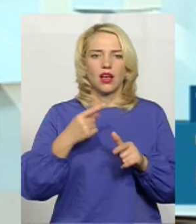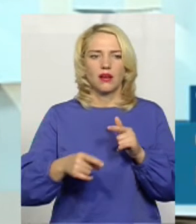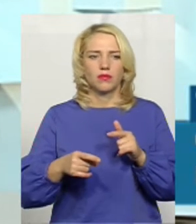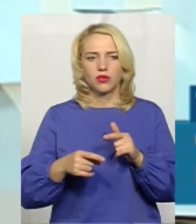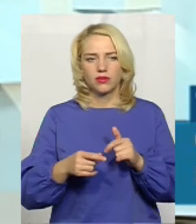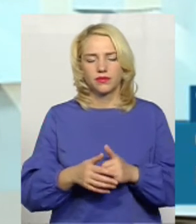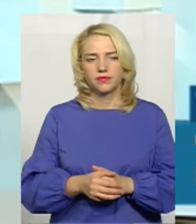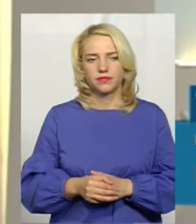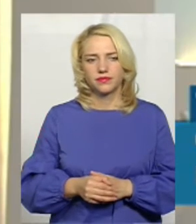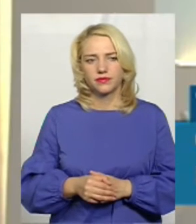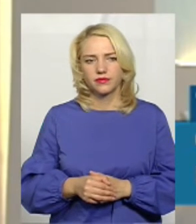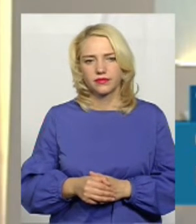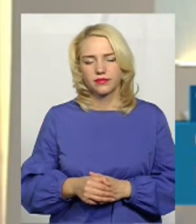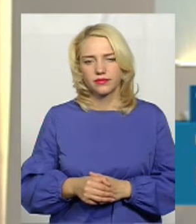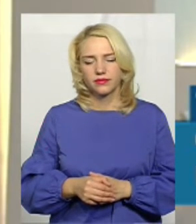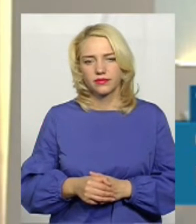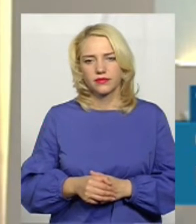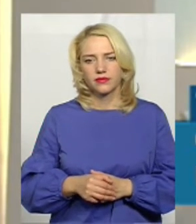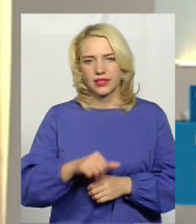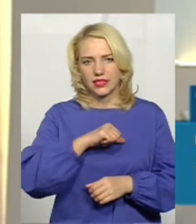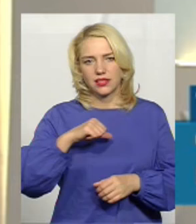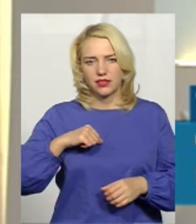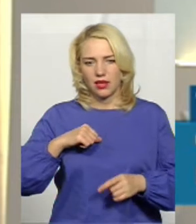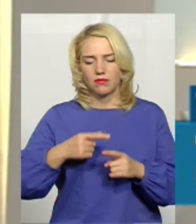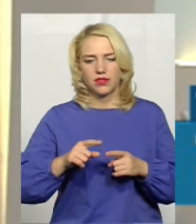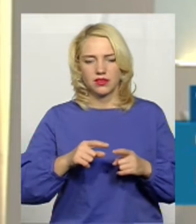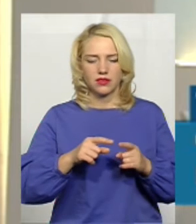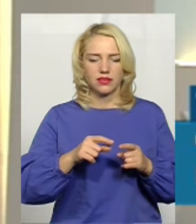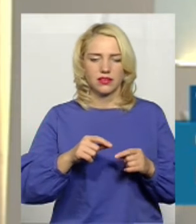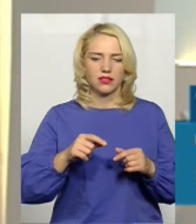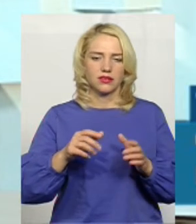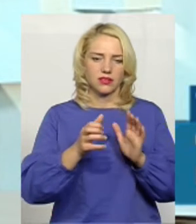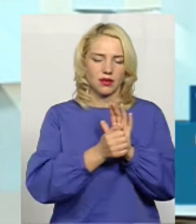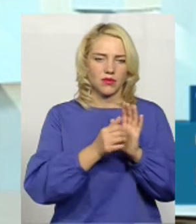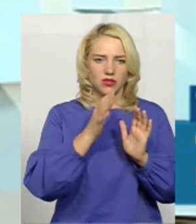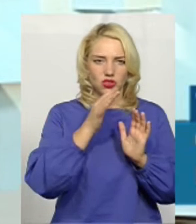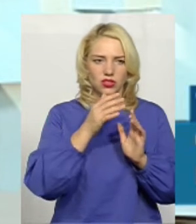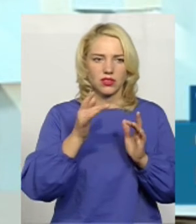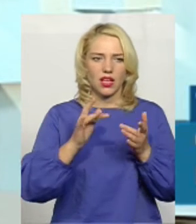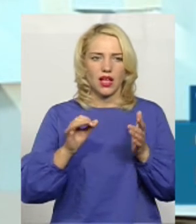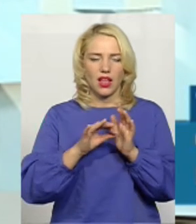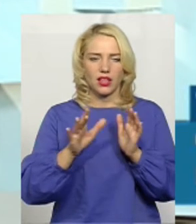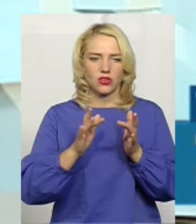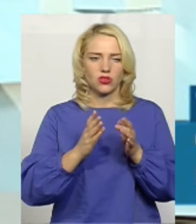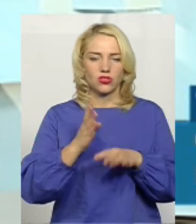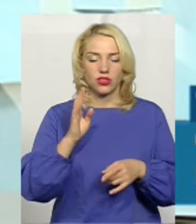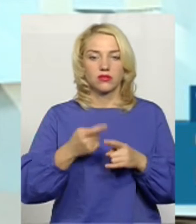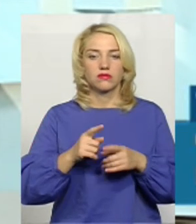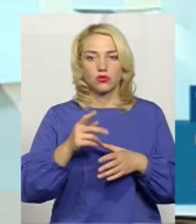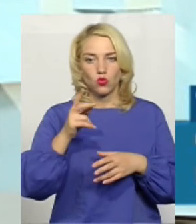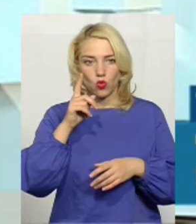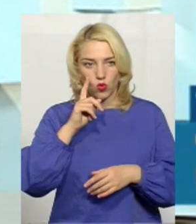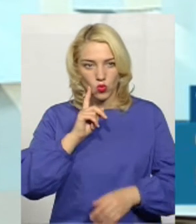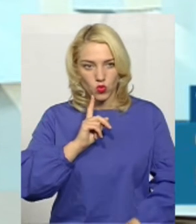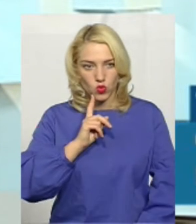реєстратори самі в електронній черзі, займають місце, для даного пацієнта. Зручно,